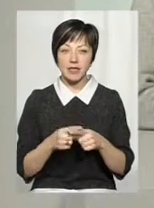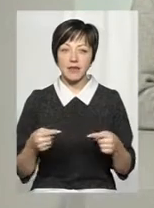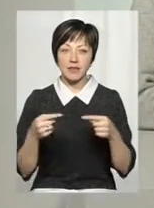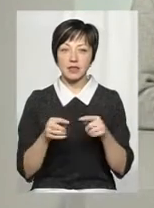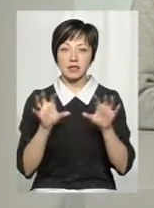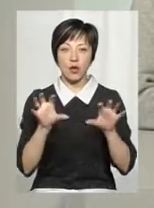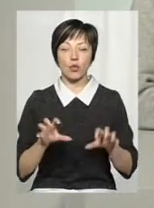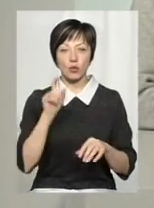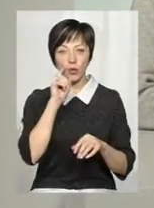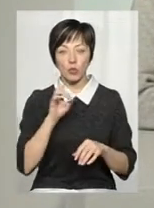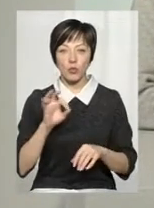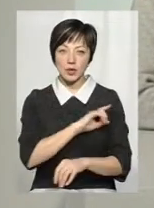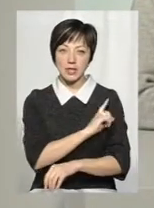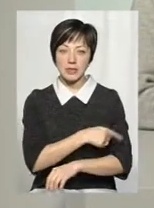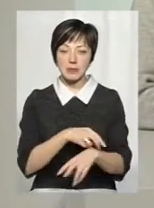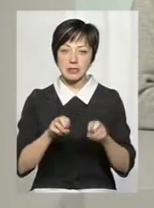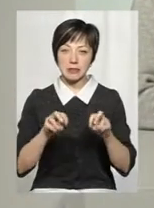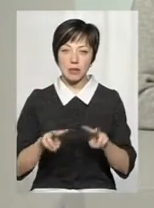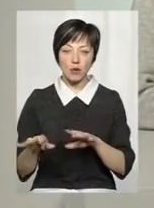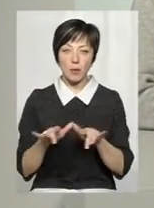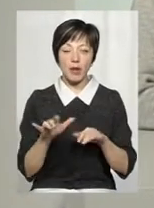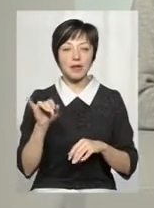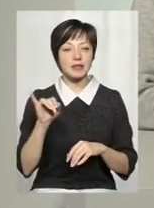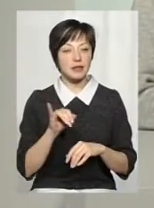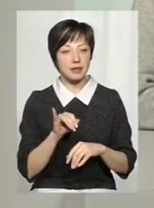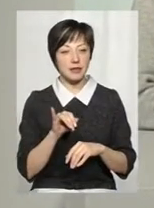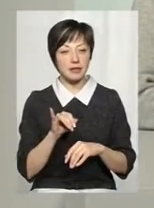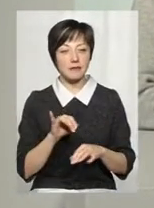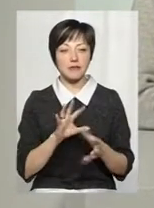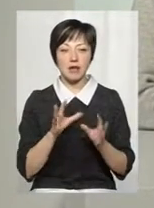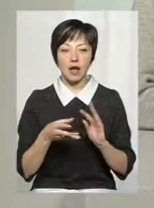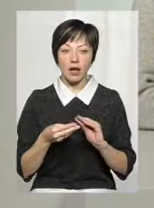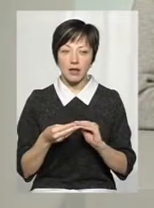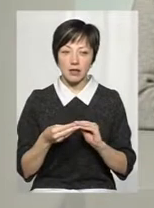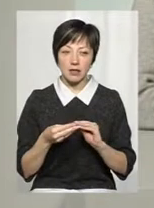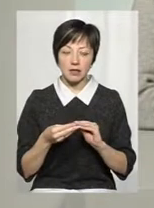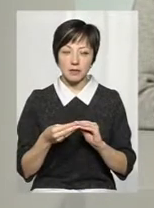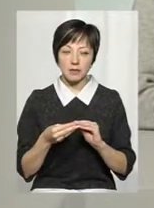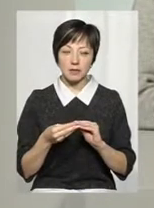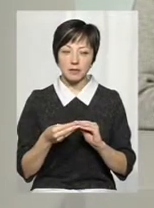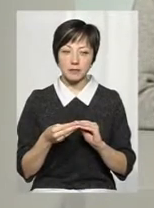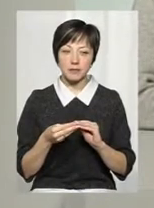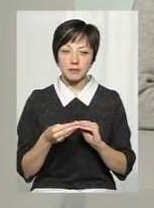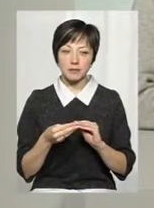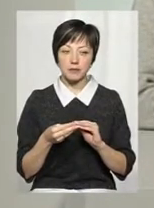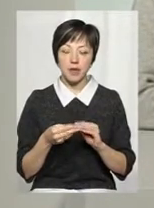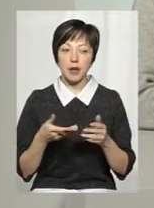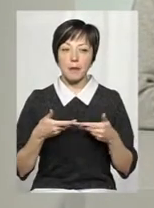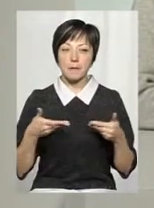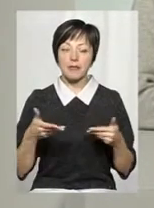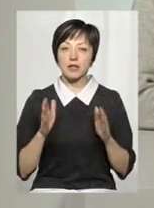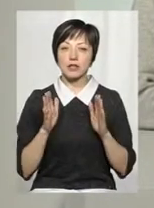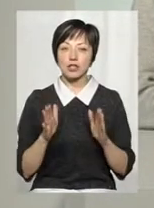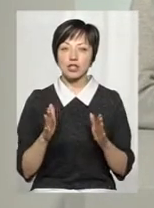законом України, просили спеціальних операцій. І взагалі-то, ну, ми лише частково